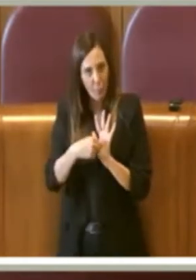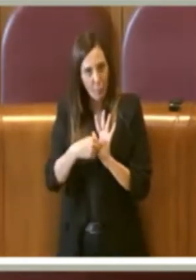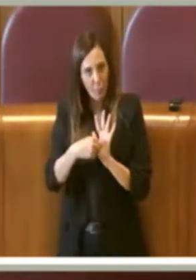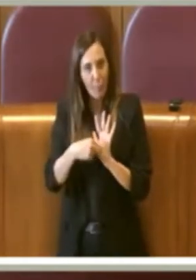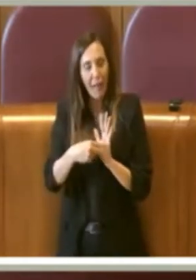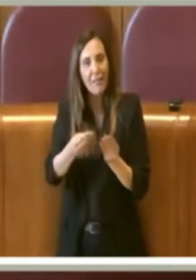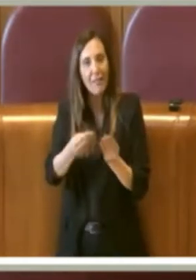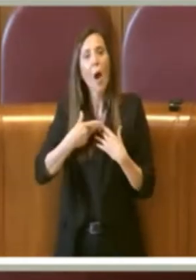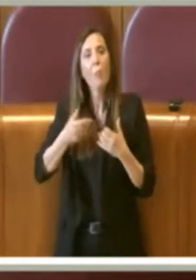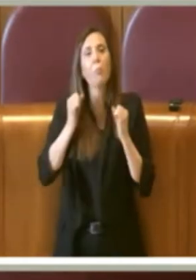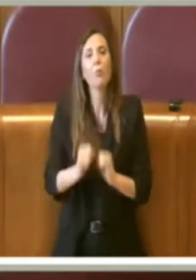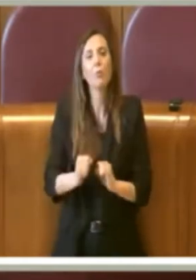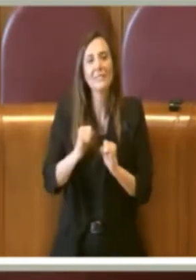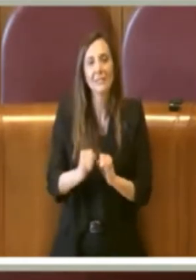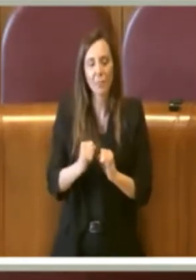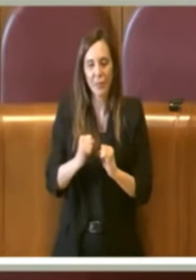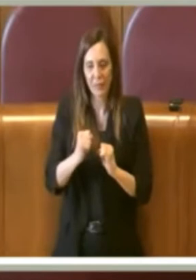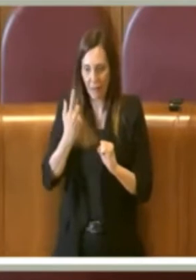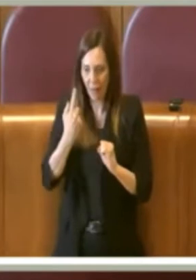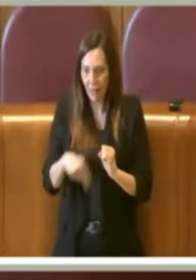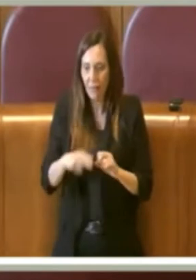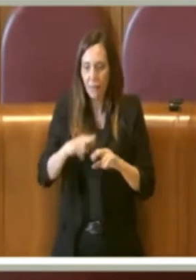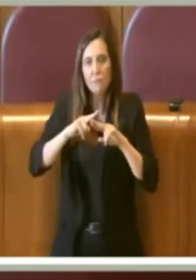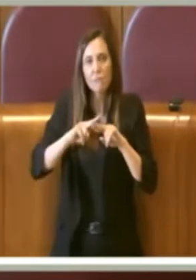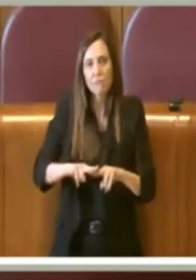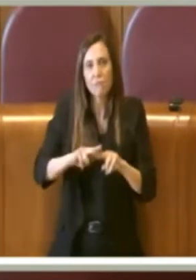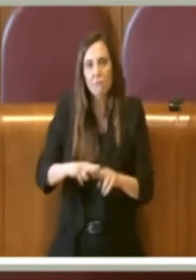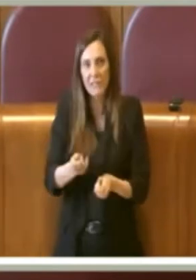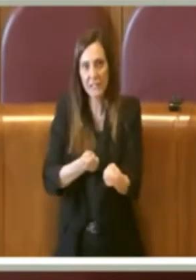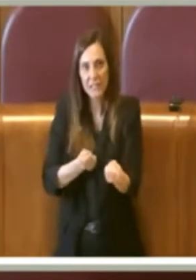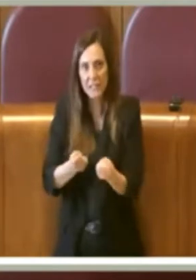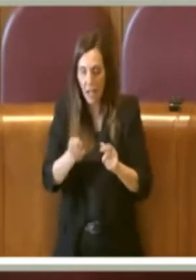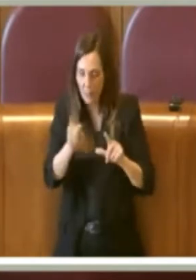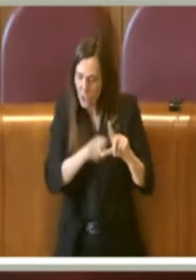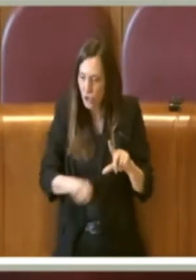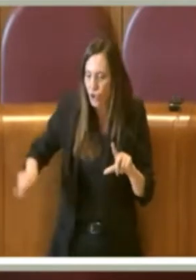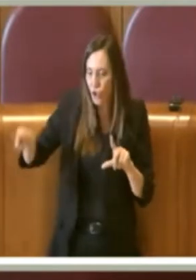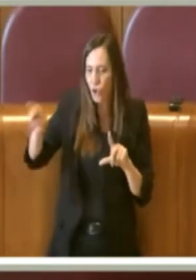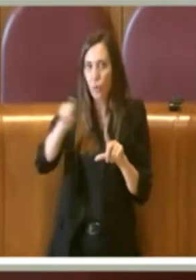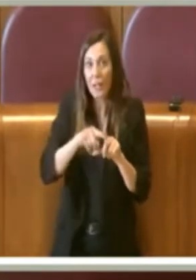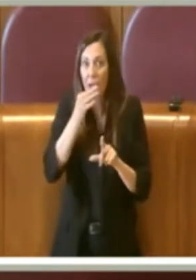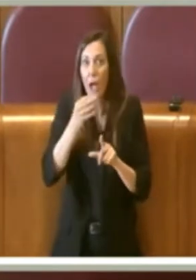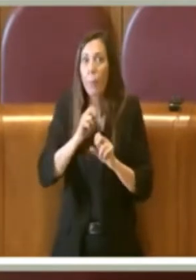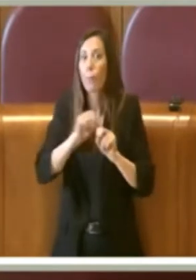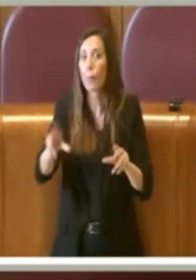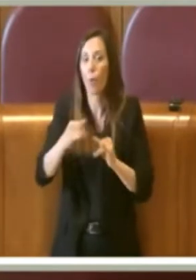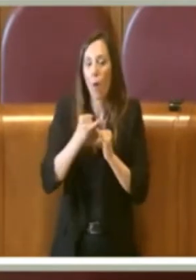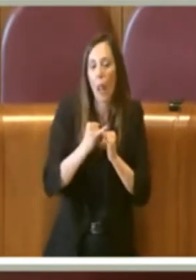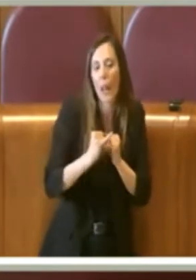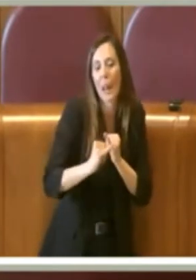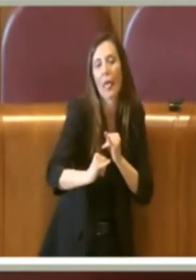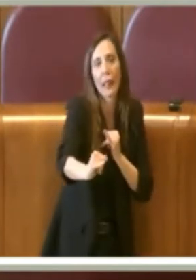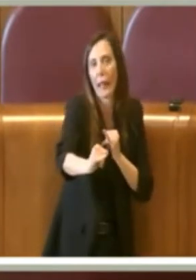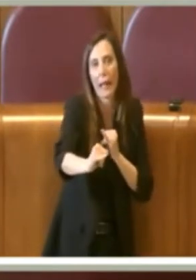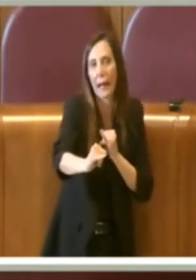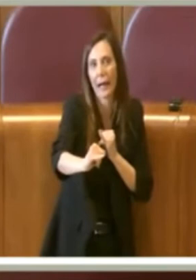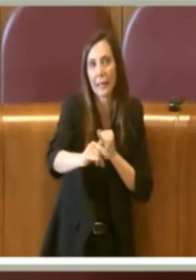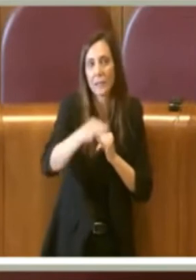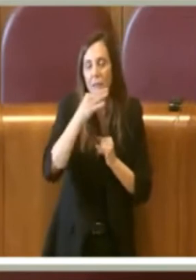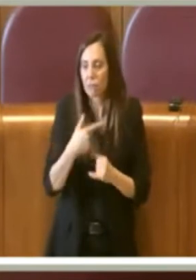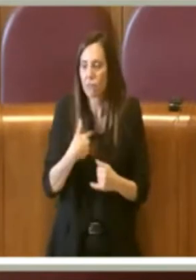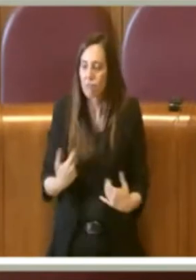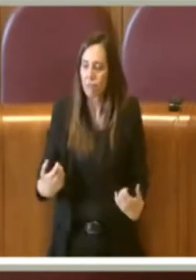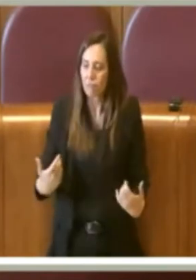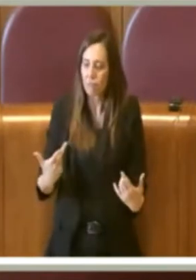di mantenere ovviamente un sistema circolare come ho detto non più lineare perciò abbracciando la green economy,